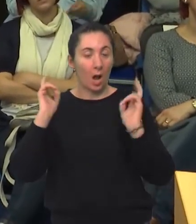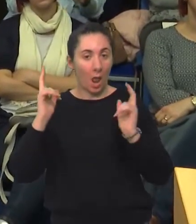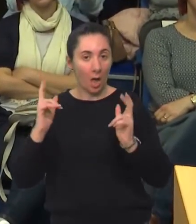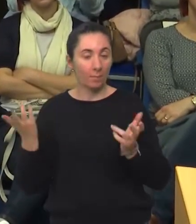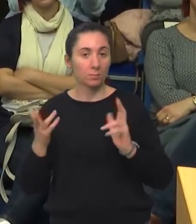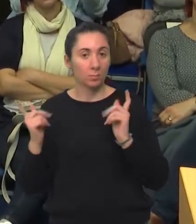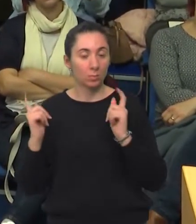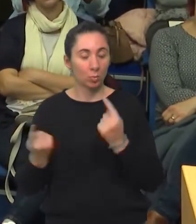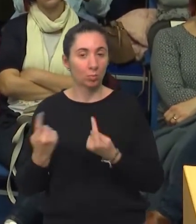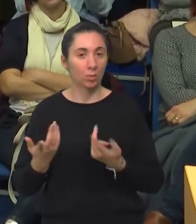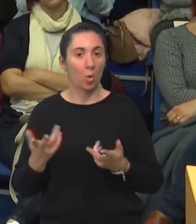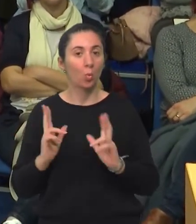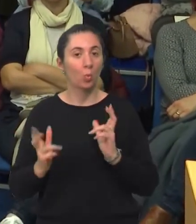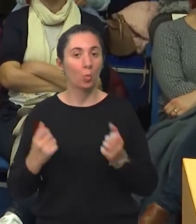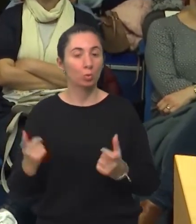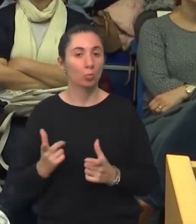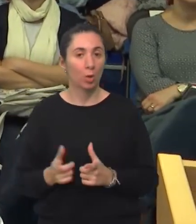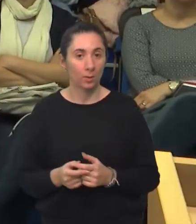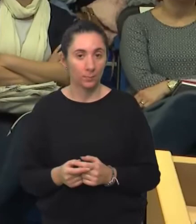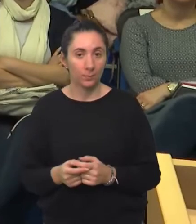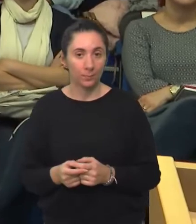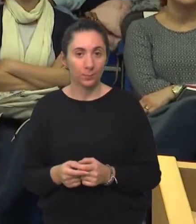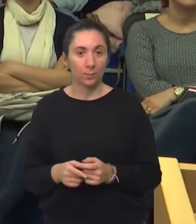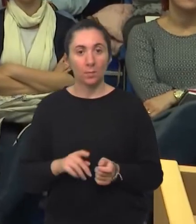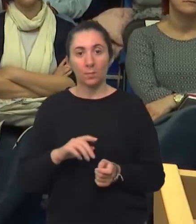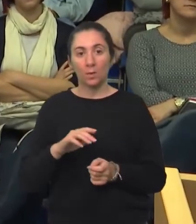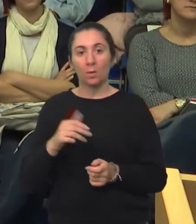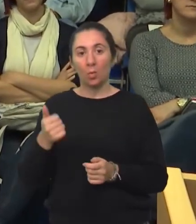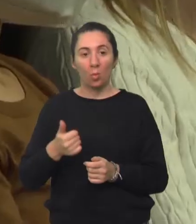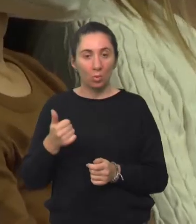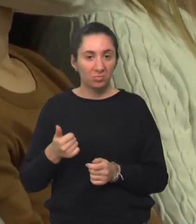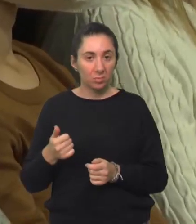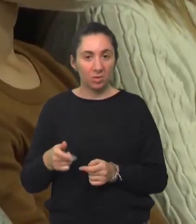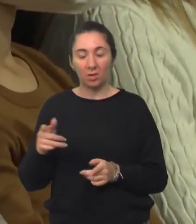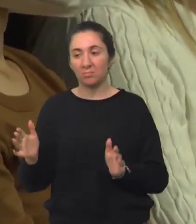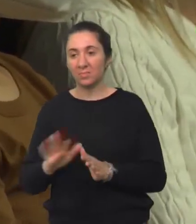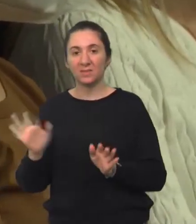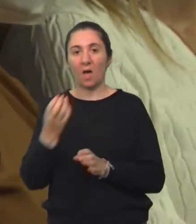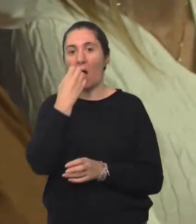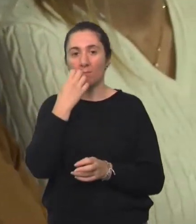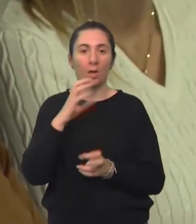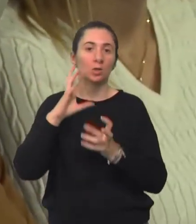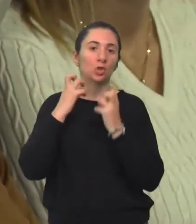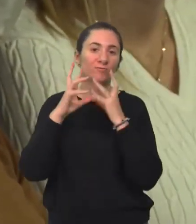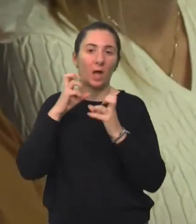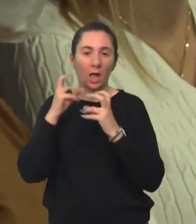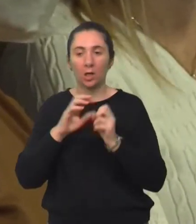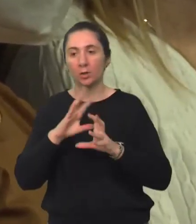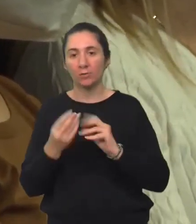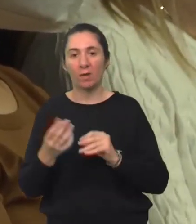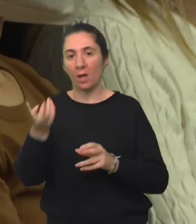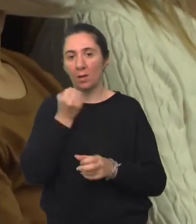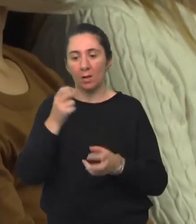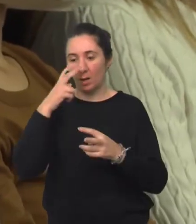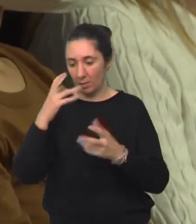uzbunu. Negdje, znači, do godine dana ta igra je primalno istraživačka. To je period kada oni guraju sve usta, žvaču, prinose